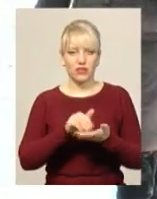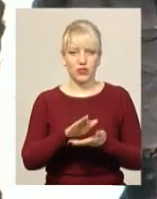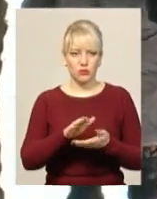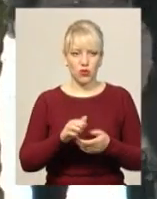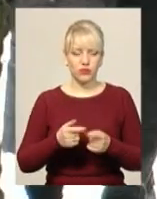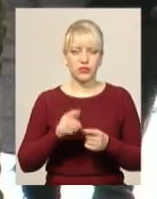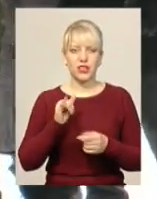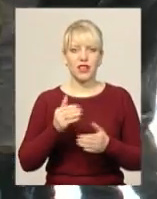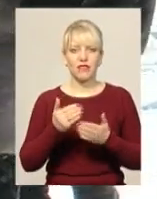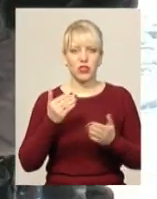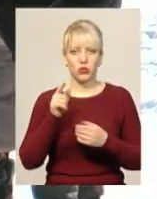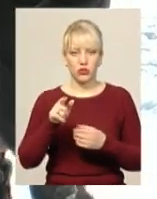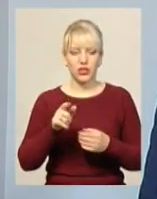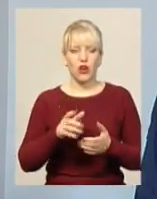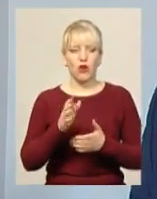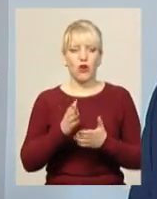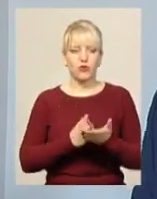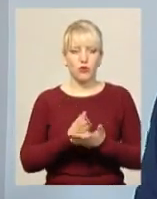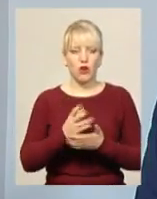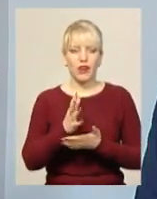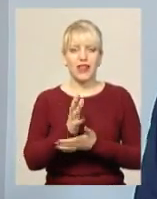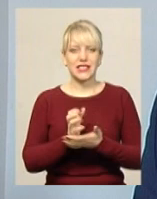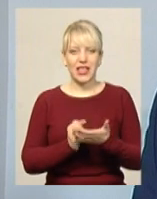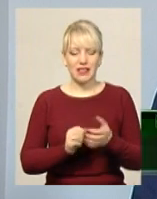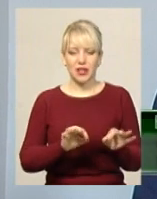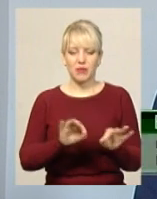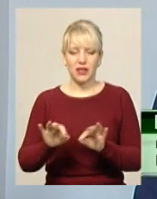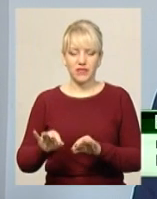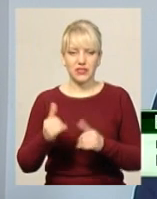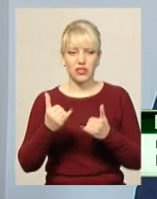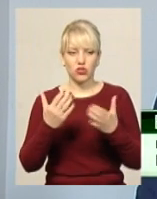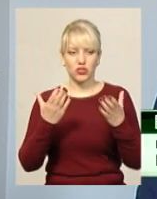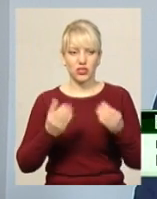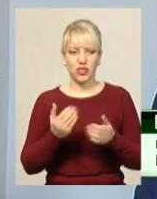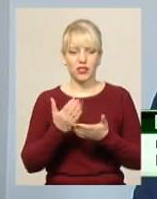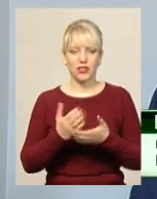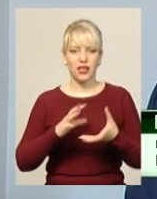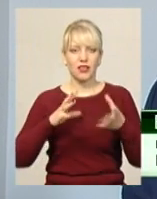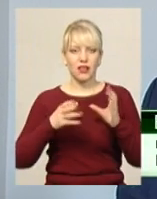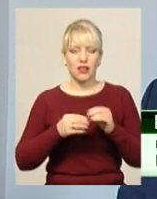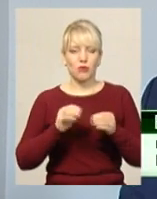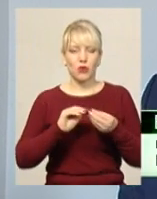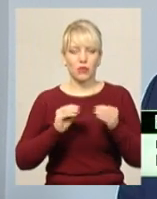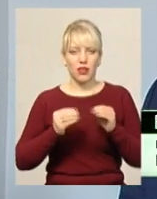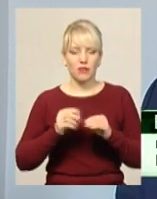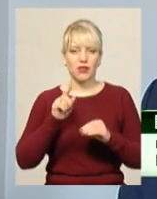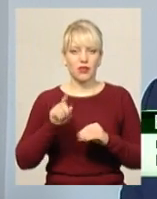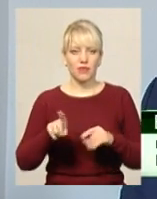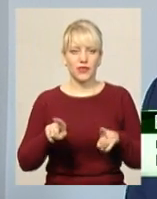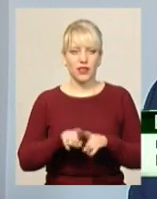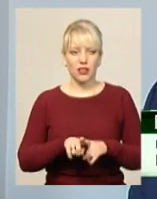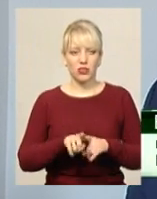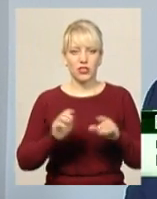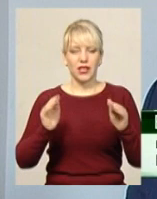обслуговував резервний перевізник. На сьогоднішній є ця нагальна проблема. Там, окрім того, що низький